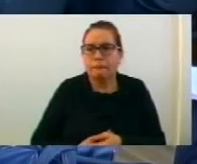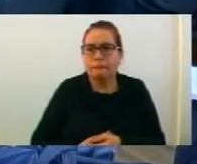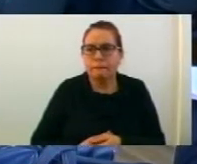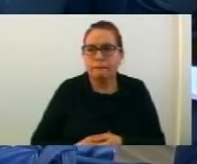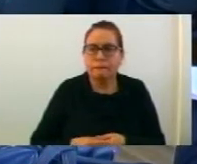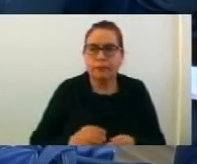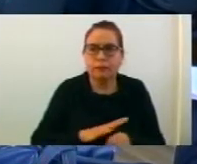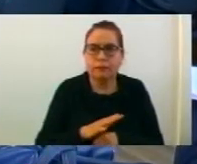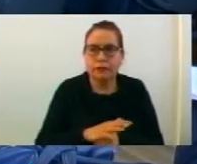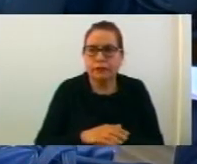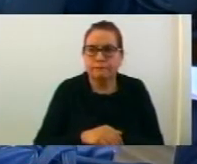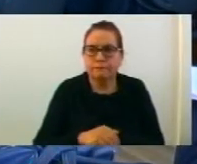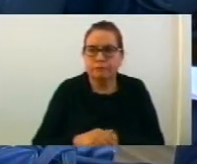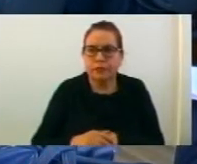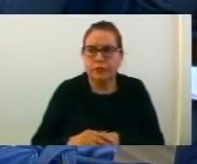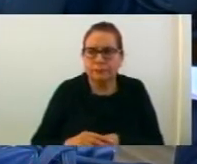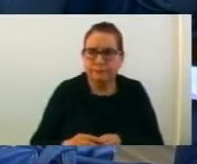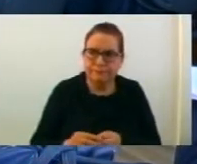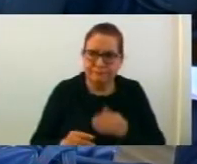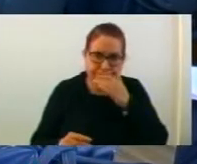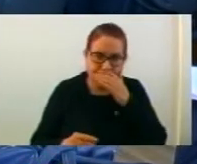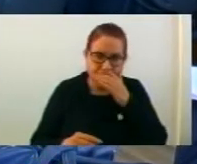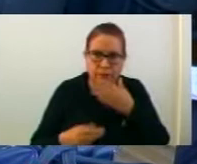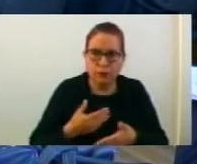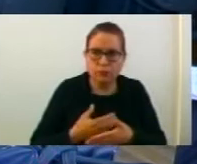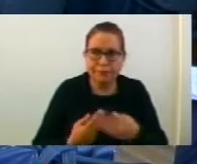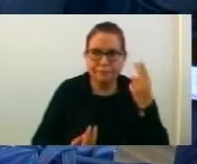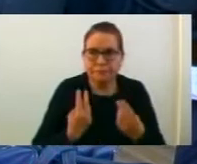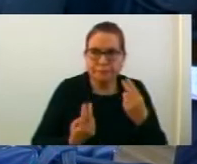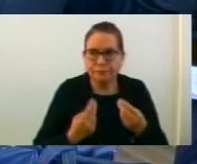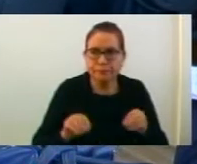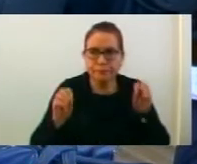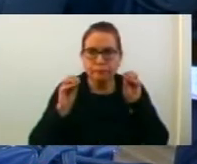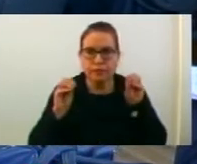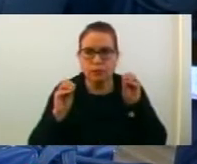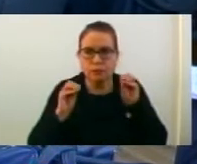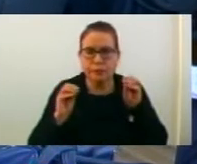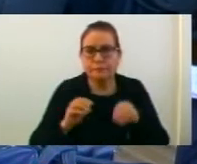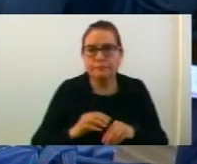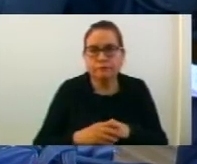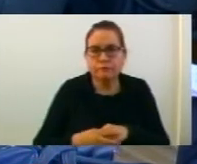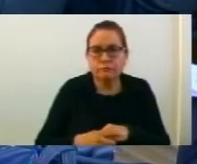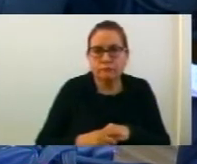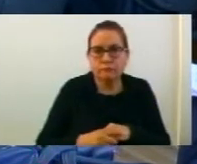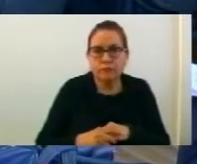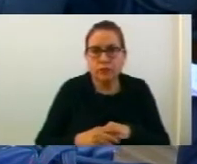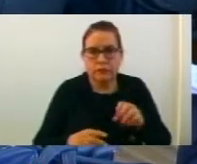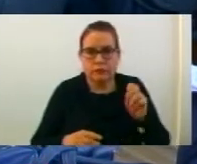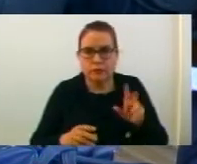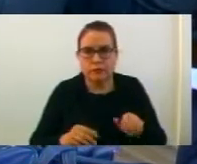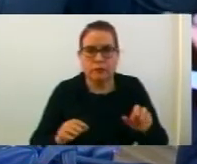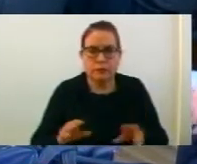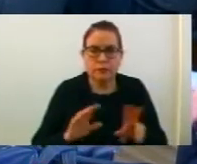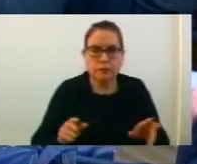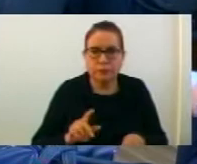Кој е против? Дали имам възвржени? През основно на спределното глас, кој е декасојата ЦО, 20 гласа за,